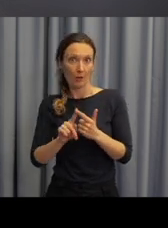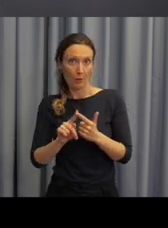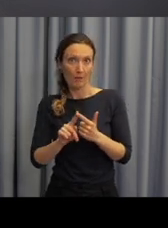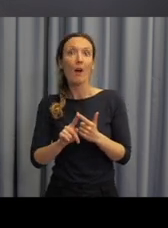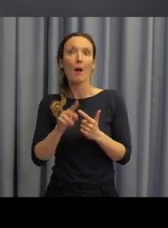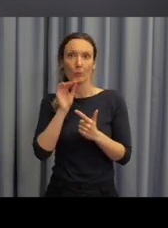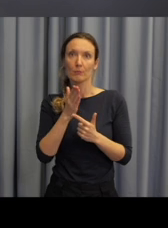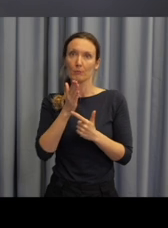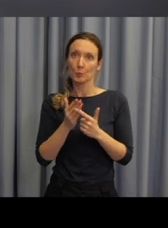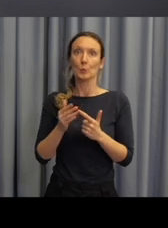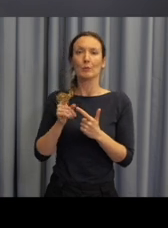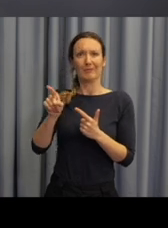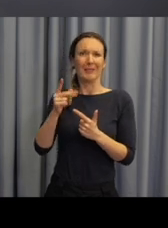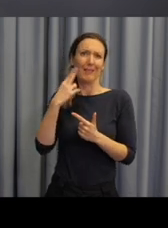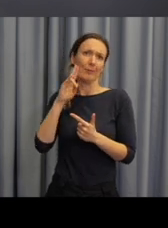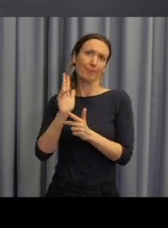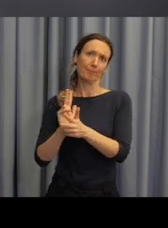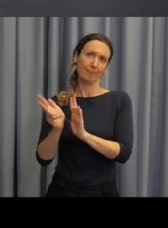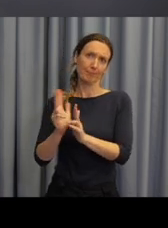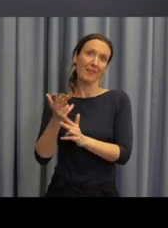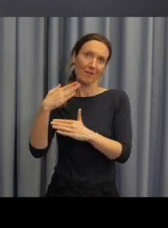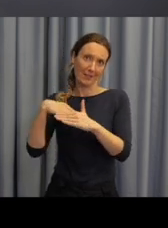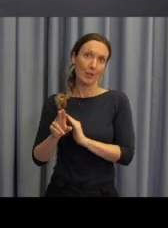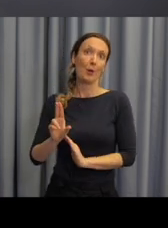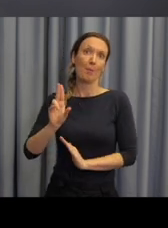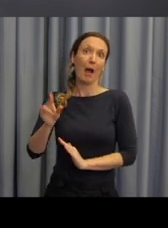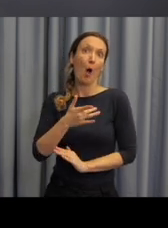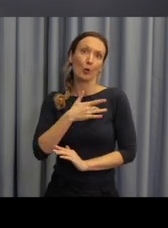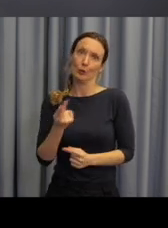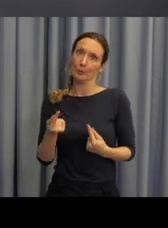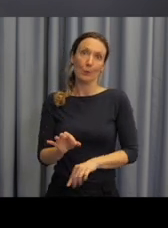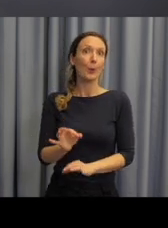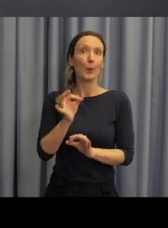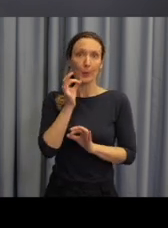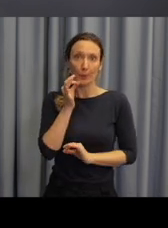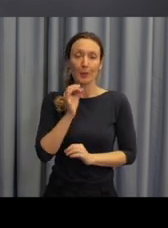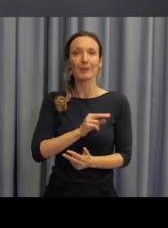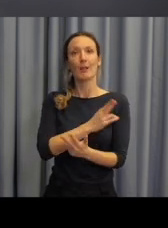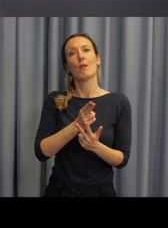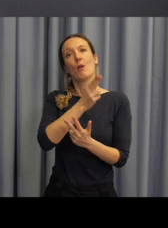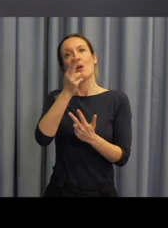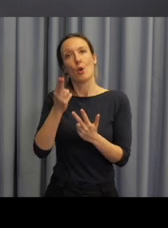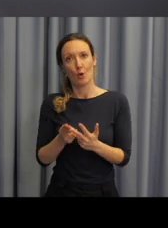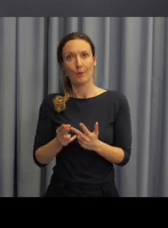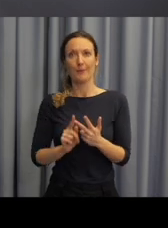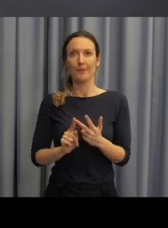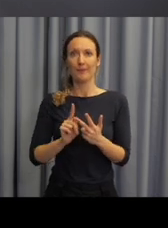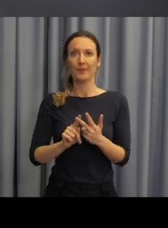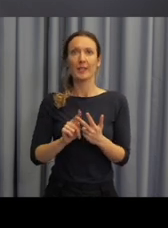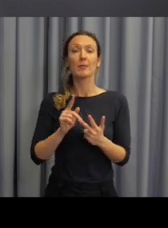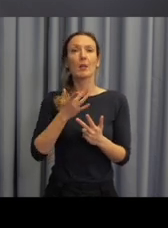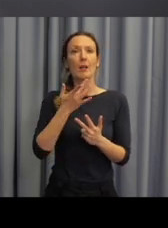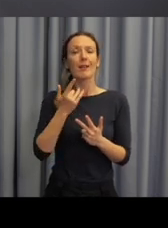Novákové bude předtočena. Budeme ho teda sledovat ze záznamu z videa. Dalším příspěvkem bude spolupráce